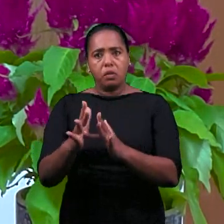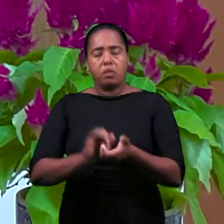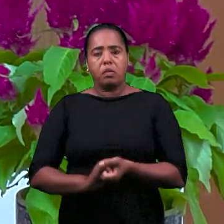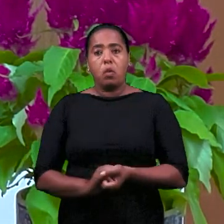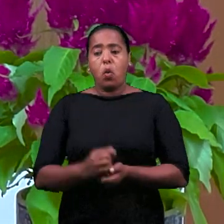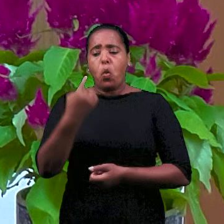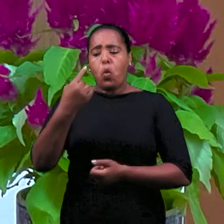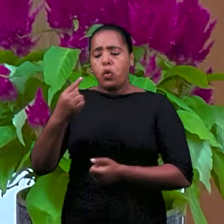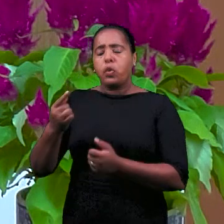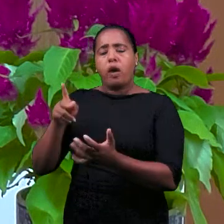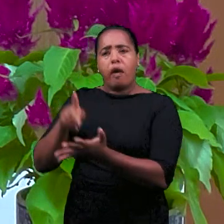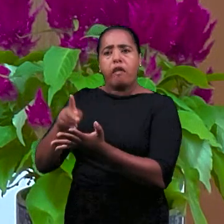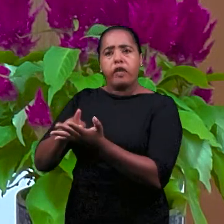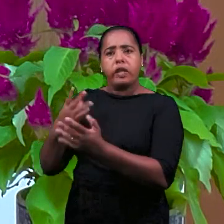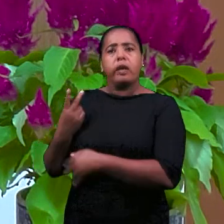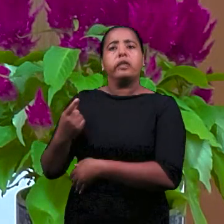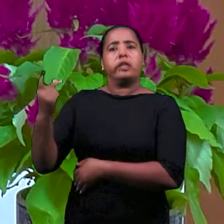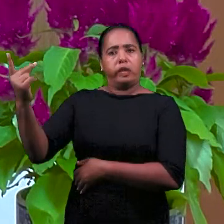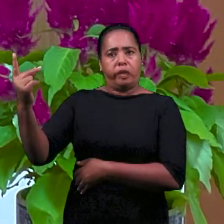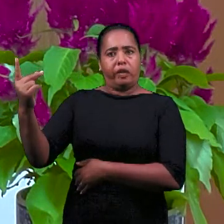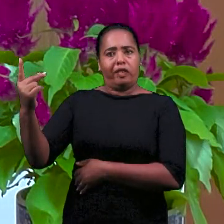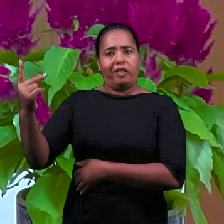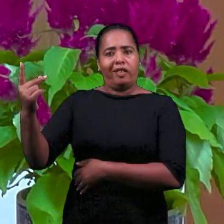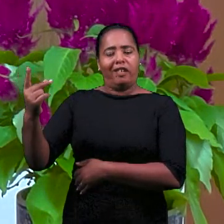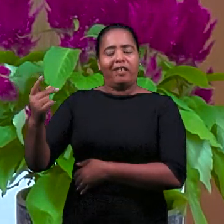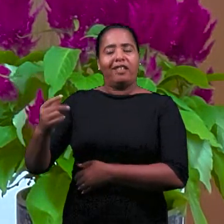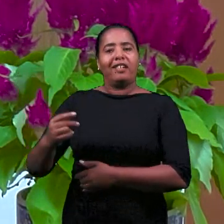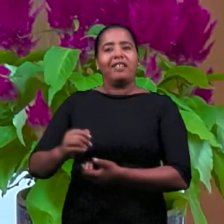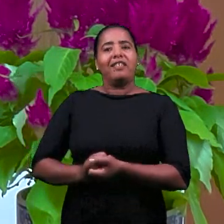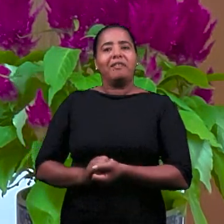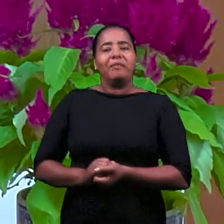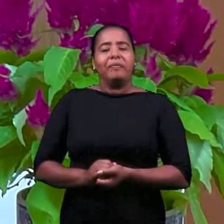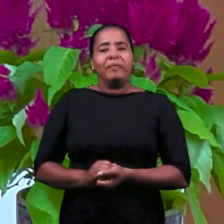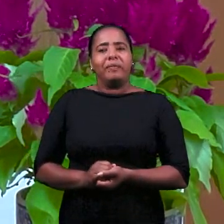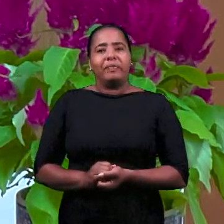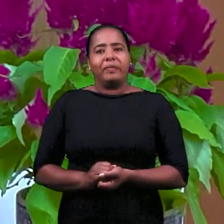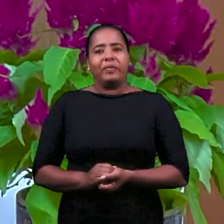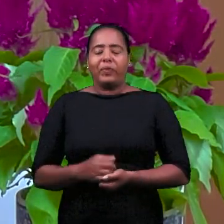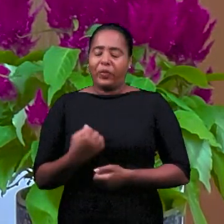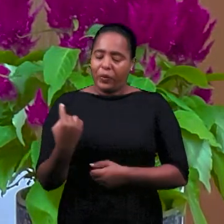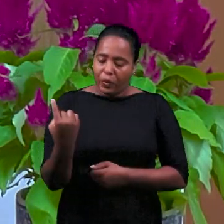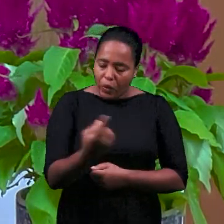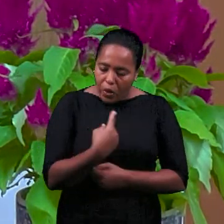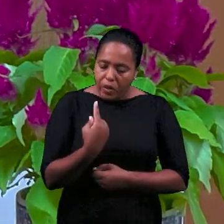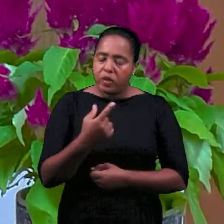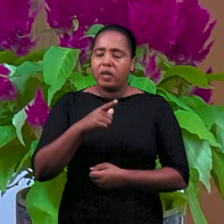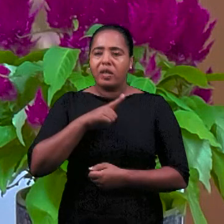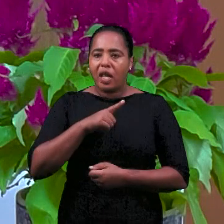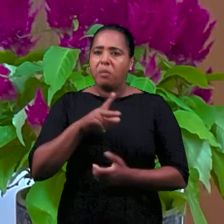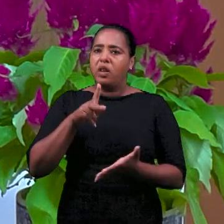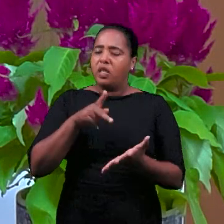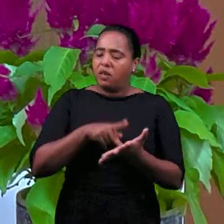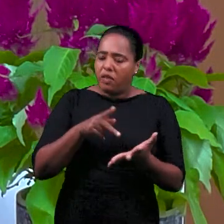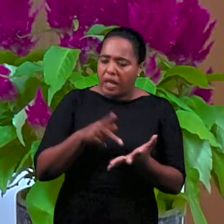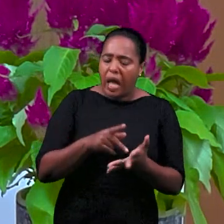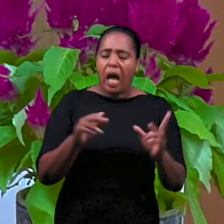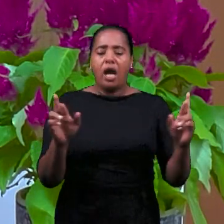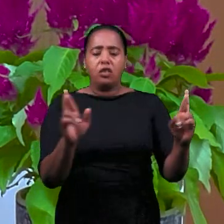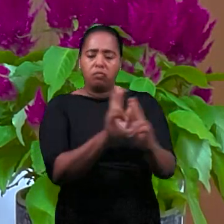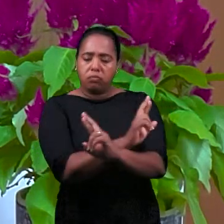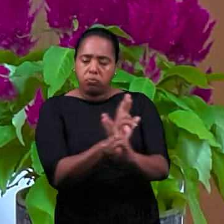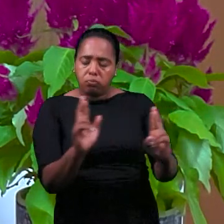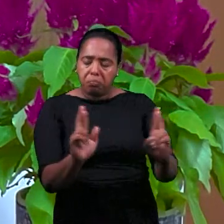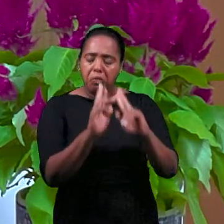истина, истина вечная, для нас существует только одна истина, истина вечная. У нас есть